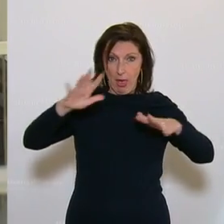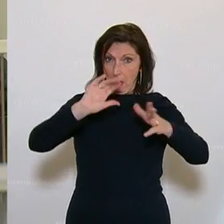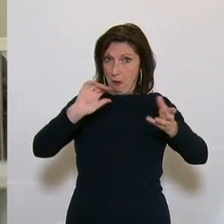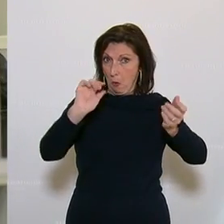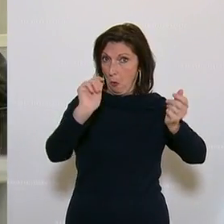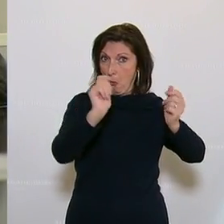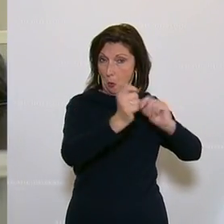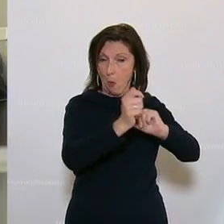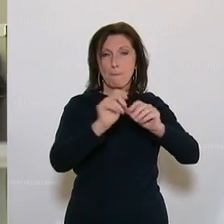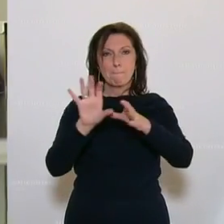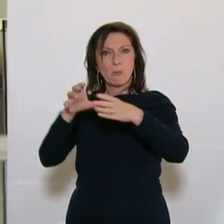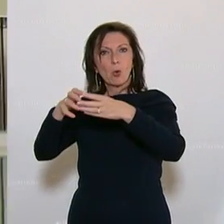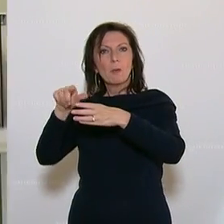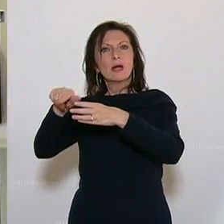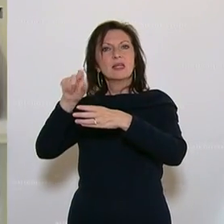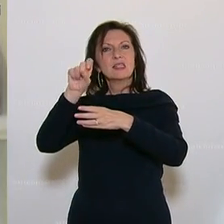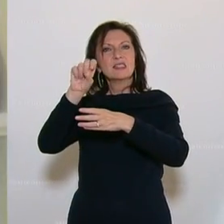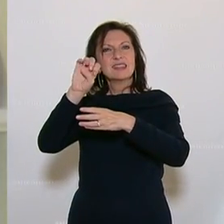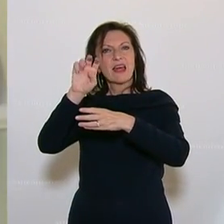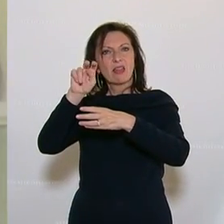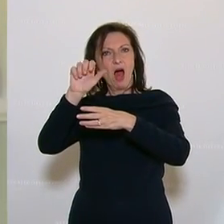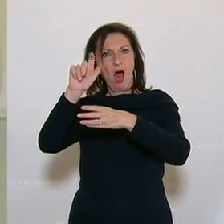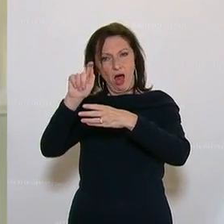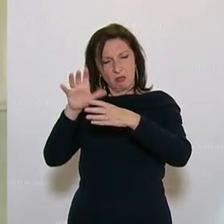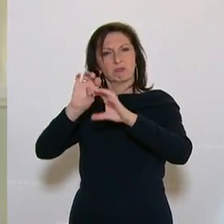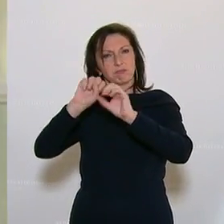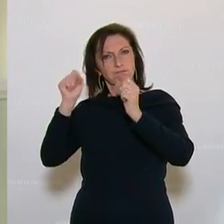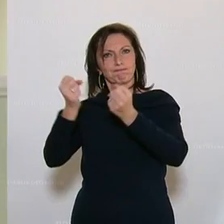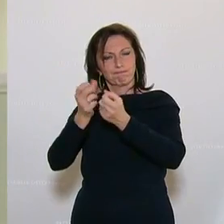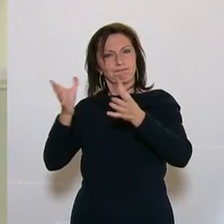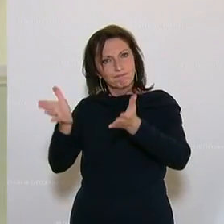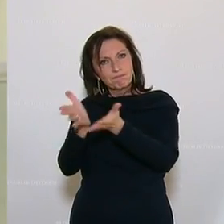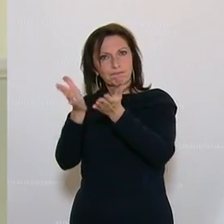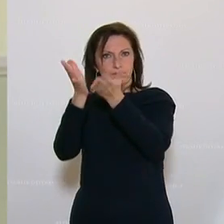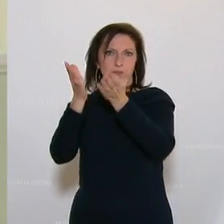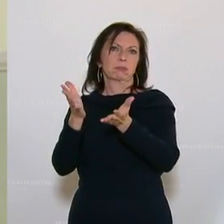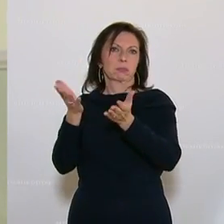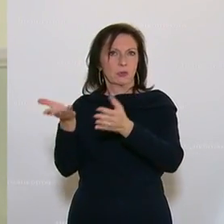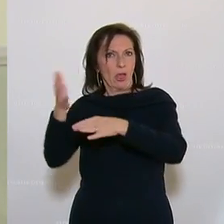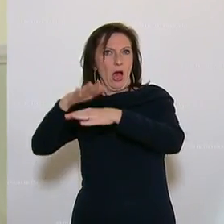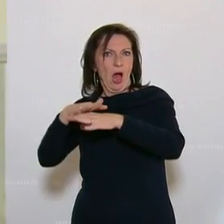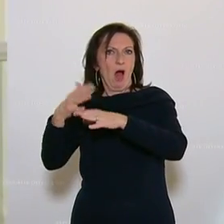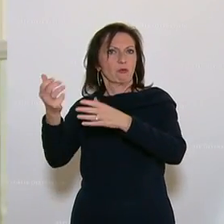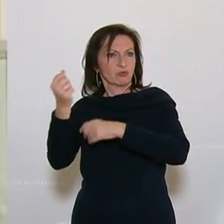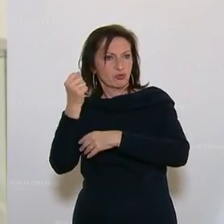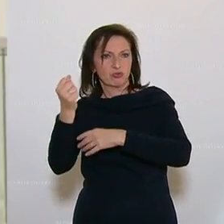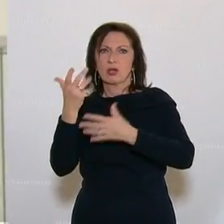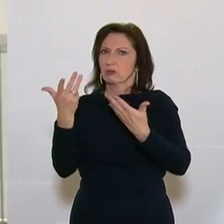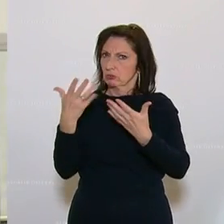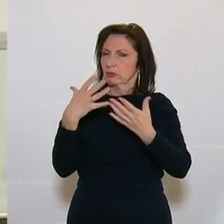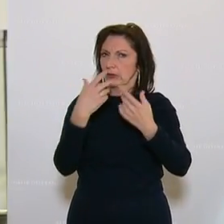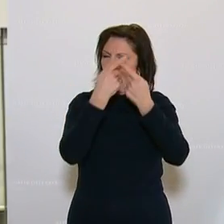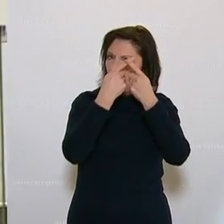Senat auch stärken, der ja auch etwas zu Lasten oder zugunsten der Rektorate,